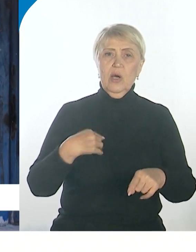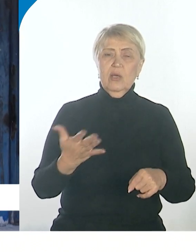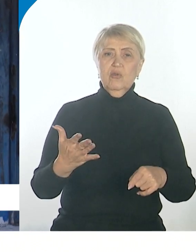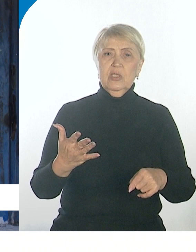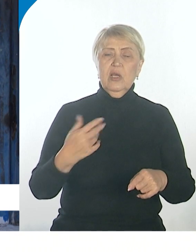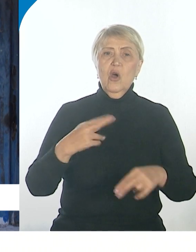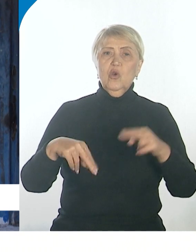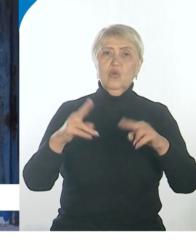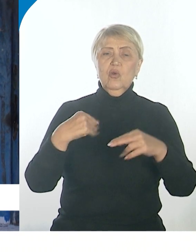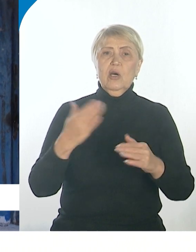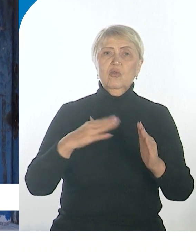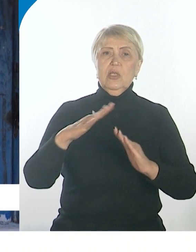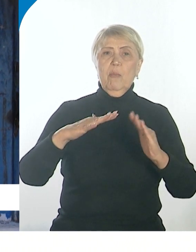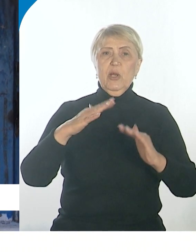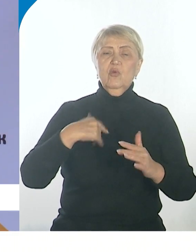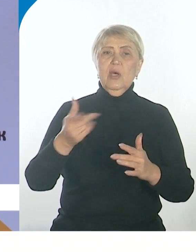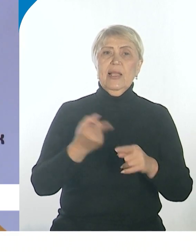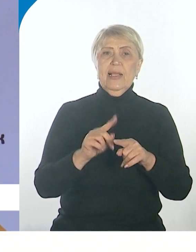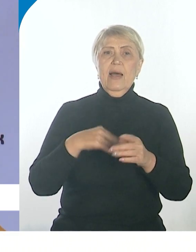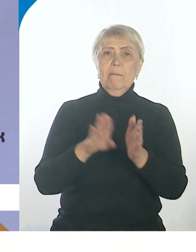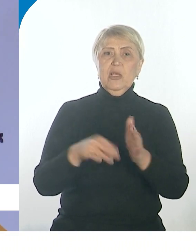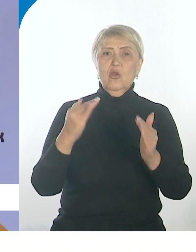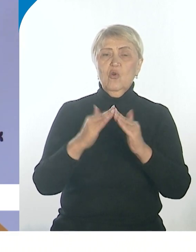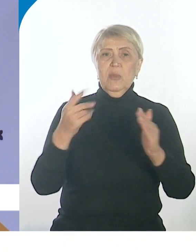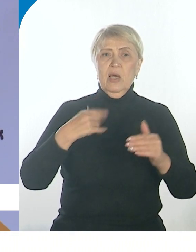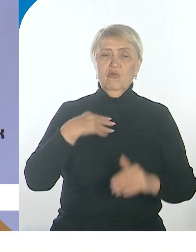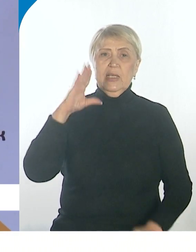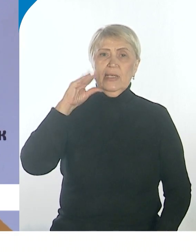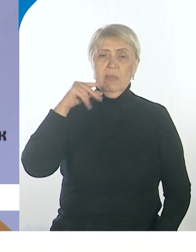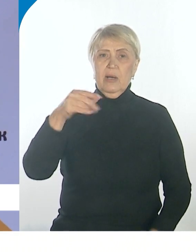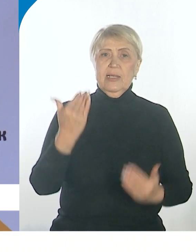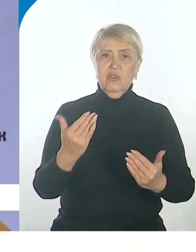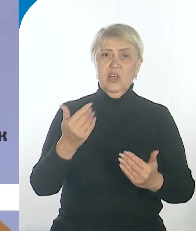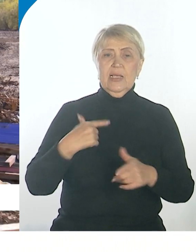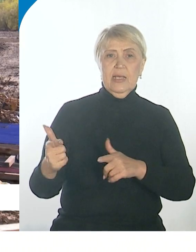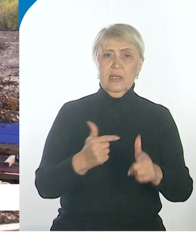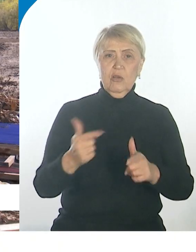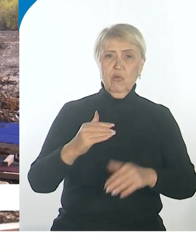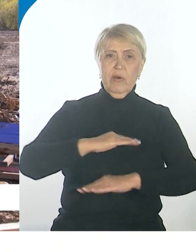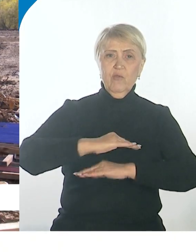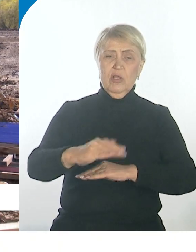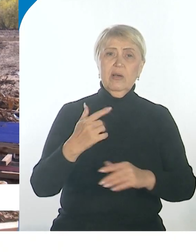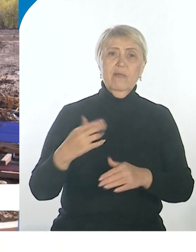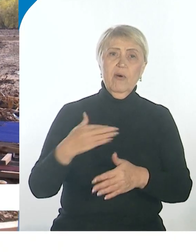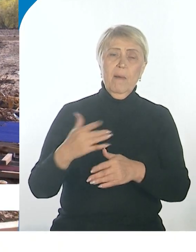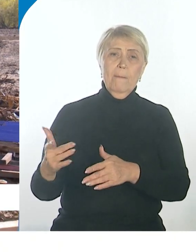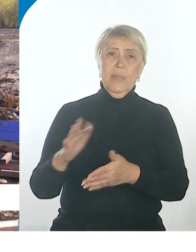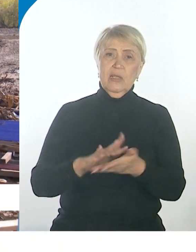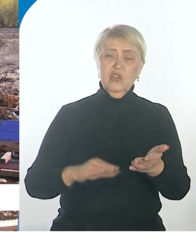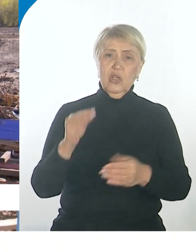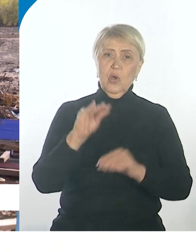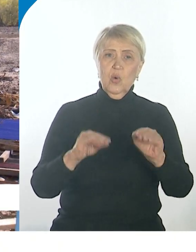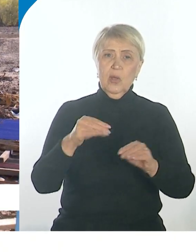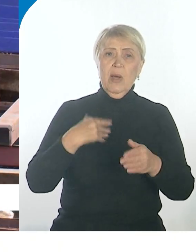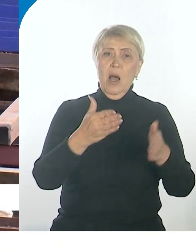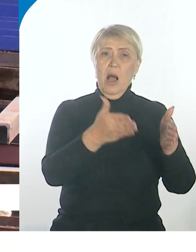бездомных собак. Зимой овраг на этом месте начали отсыпать грунтом. Сейчас заготовка фундамента продолжается. Устанавливаются и